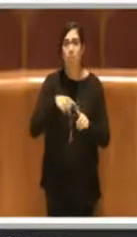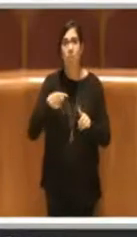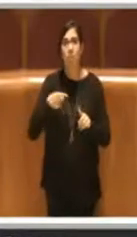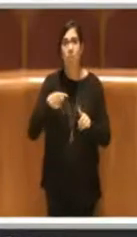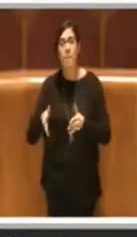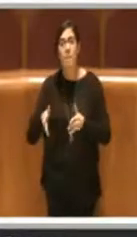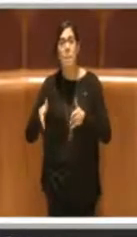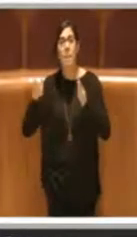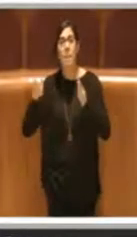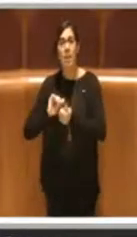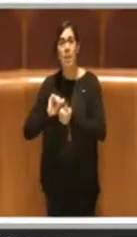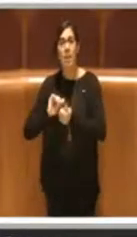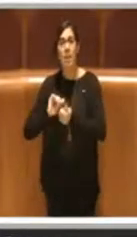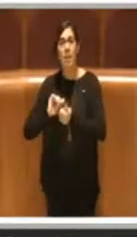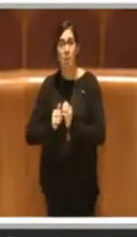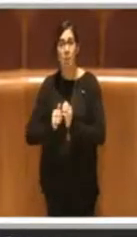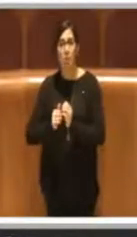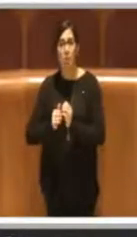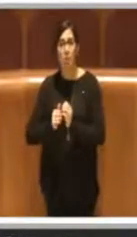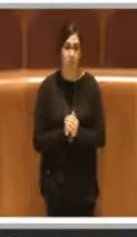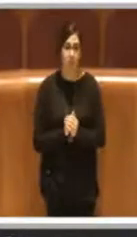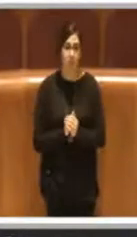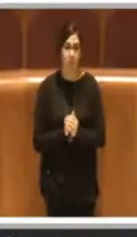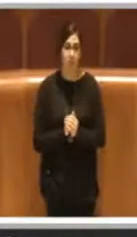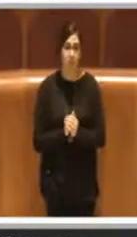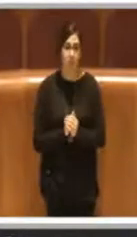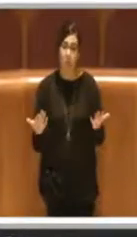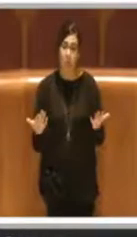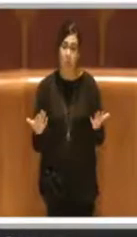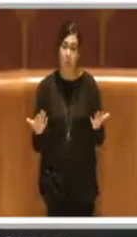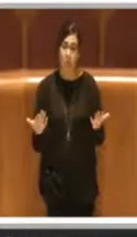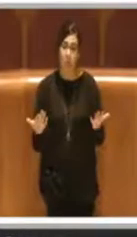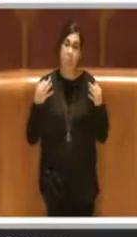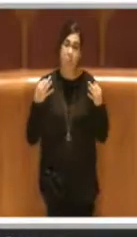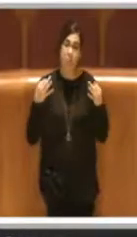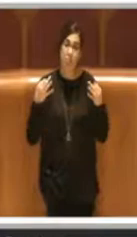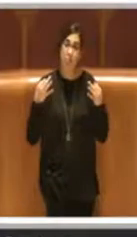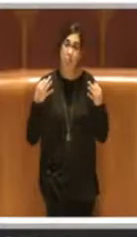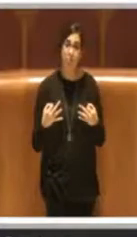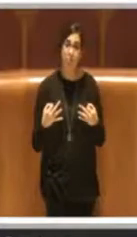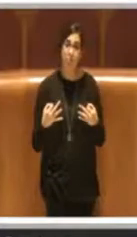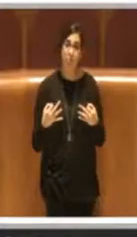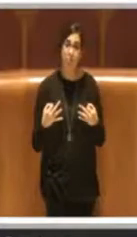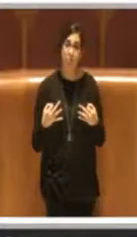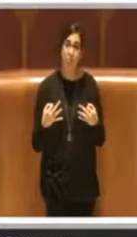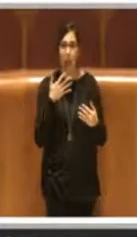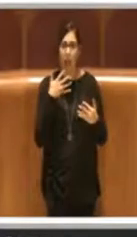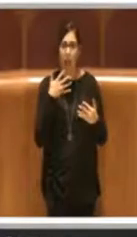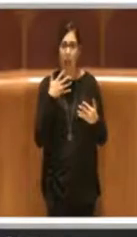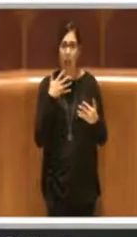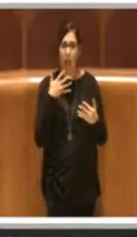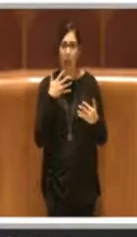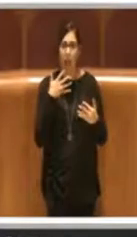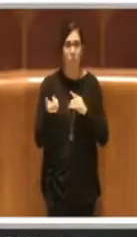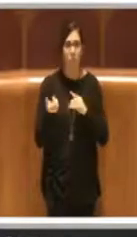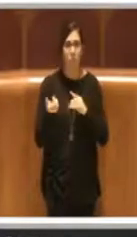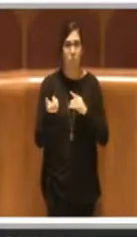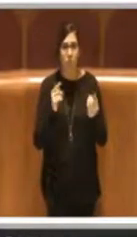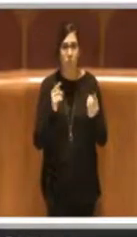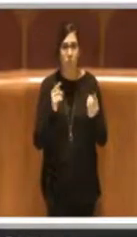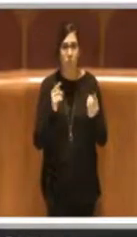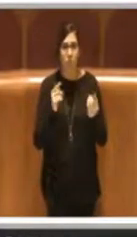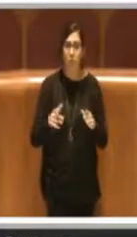palazzetto dello sport. Sono emersi in seguito ad approfondimenti effettuati sia in